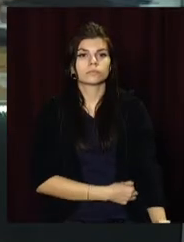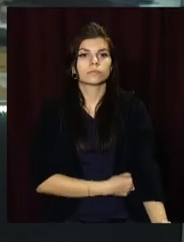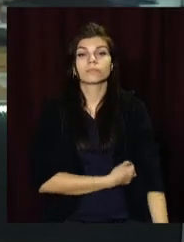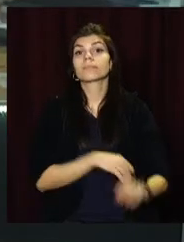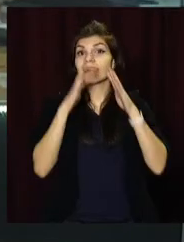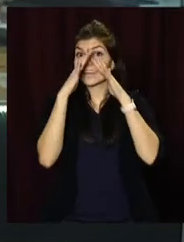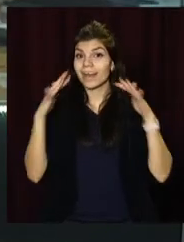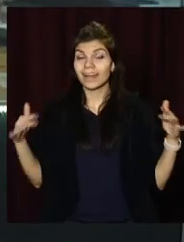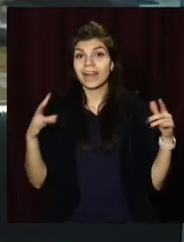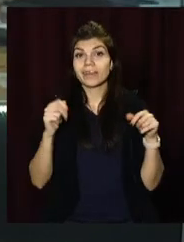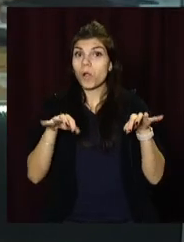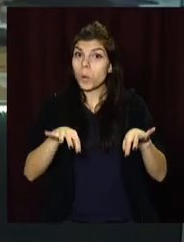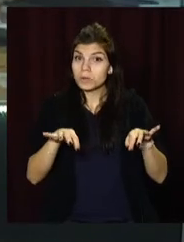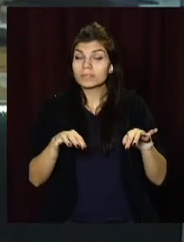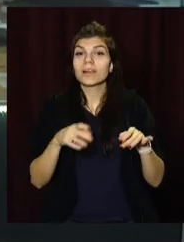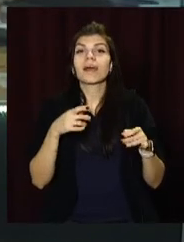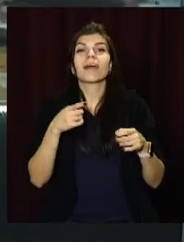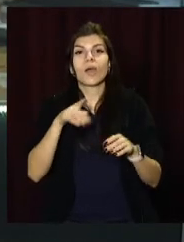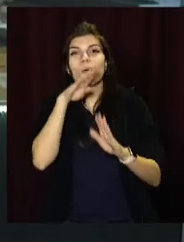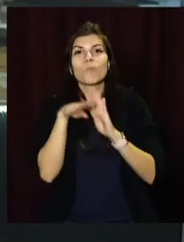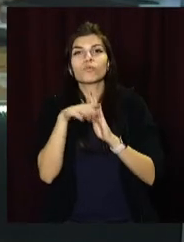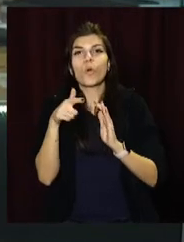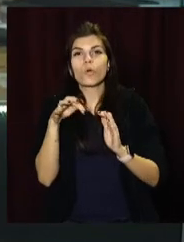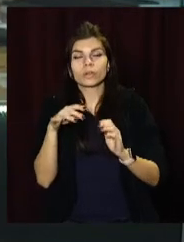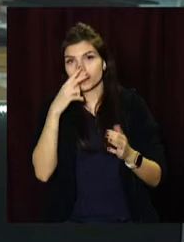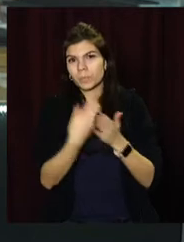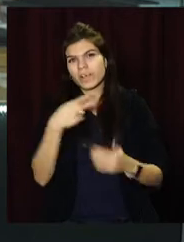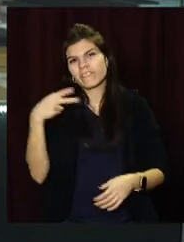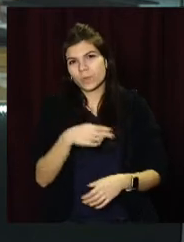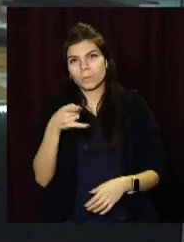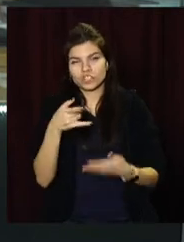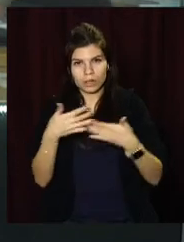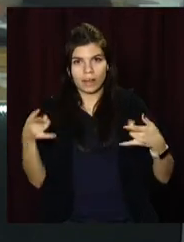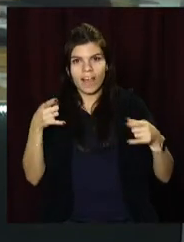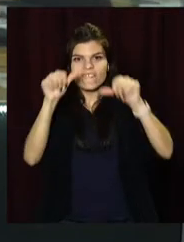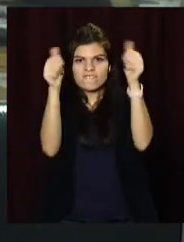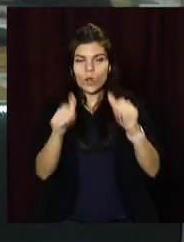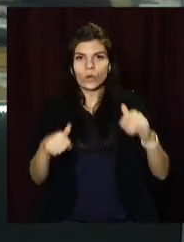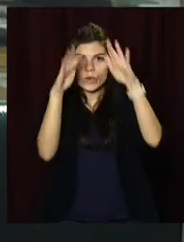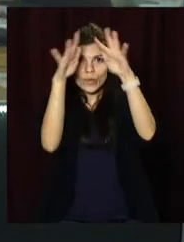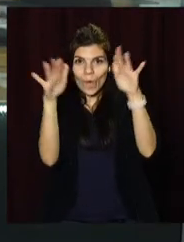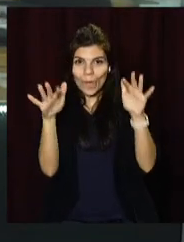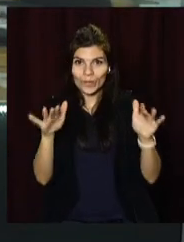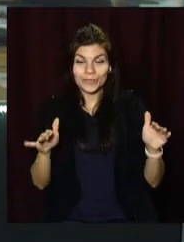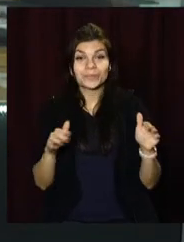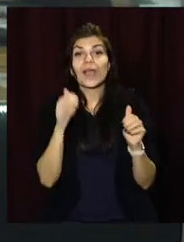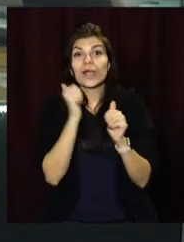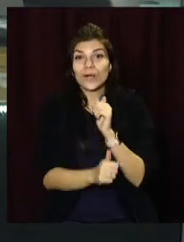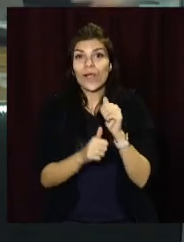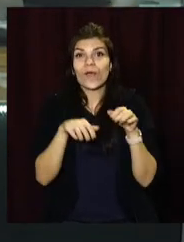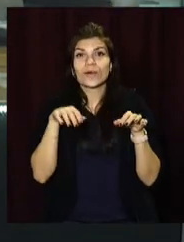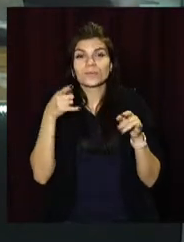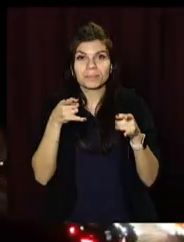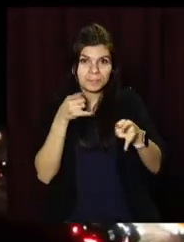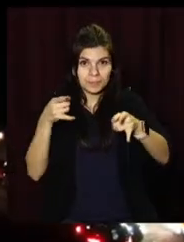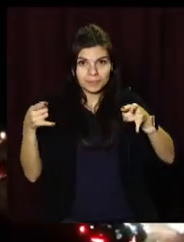Ялинка на колесах. На автодромі в Підгородному більше двох сотень автівок утворили фігуру новорічної ялинки. Кожна чотириколісна